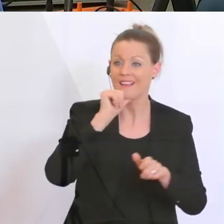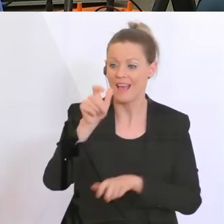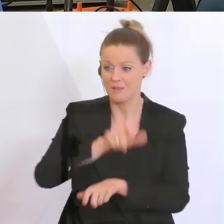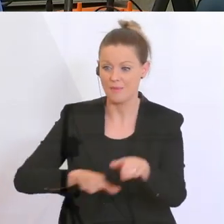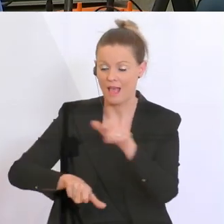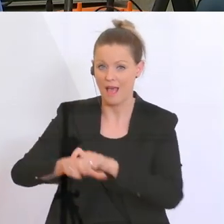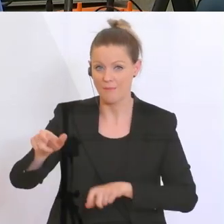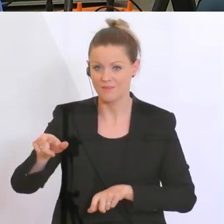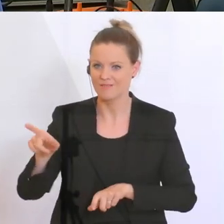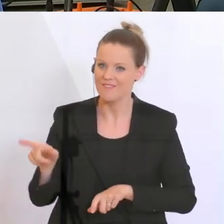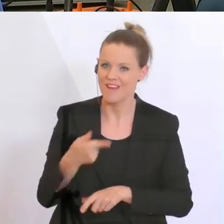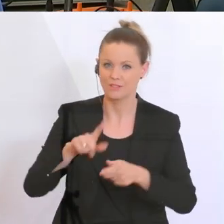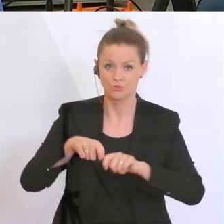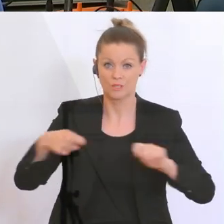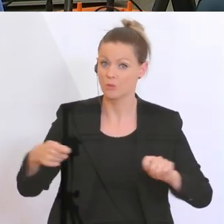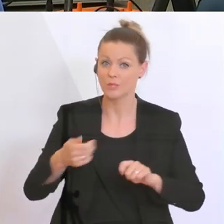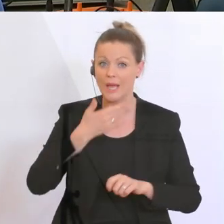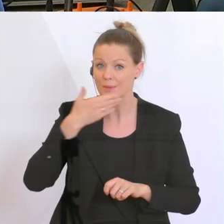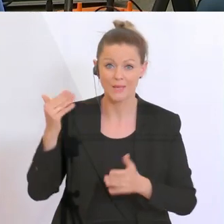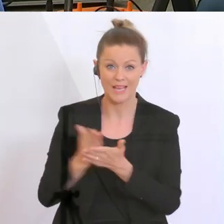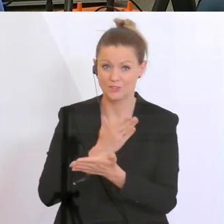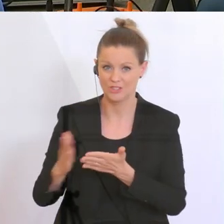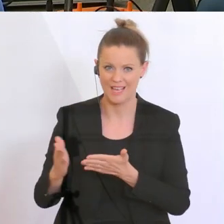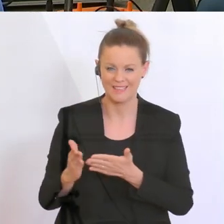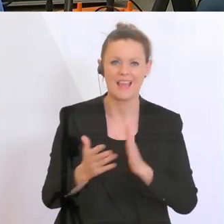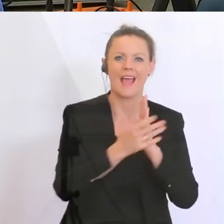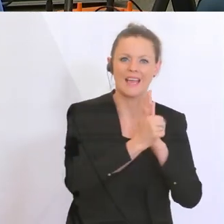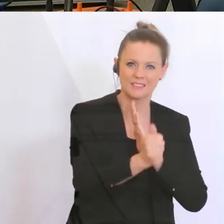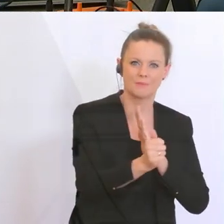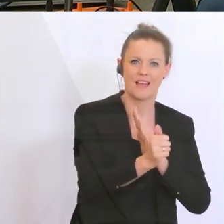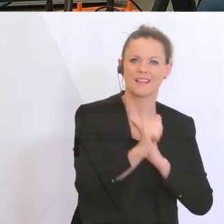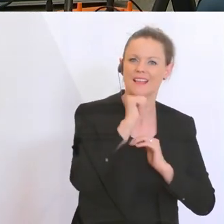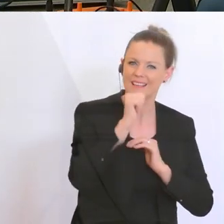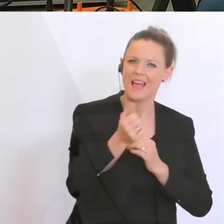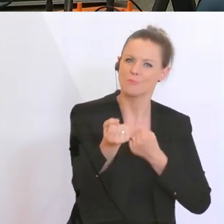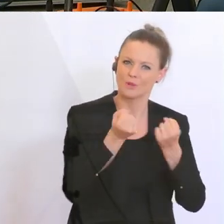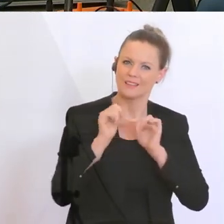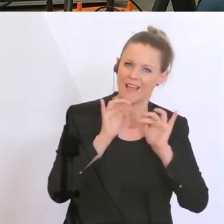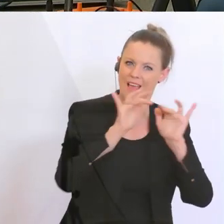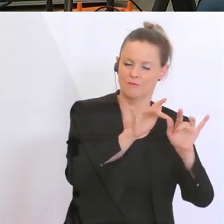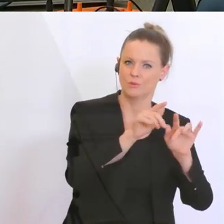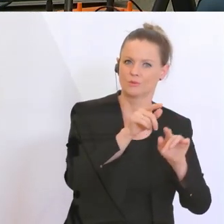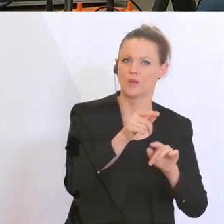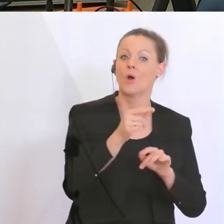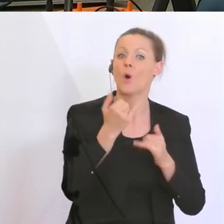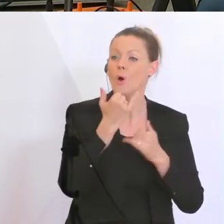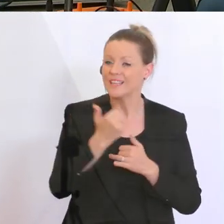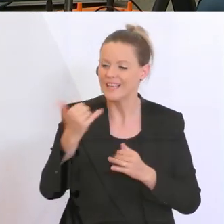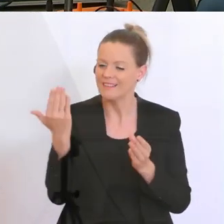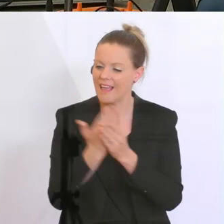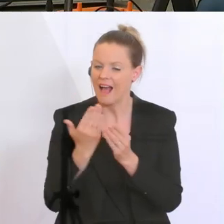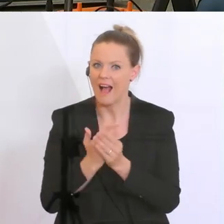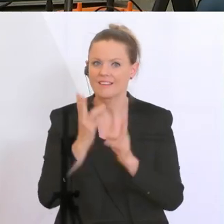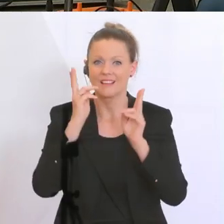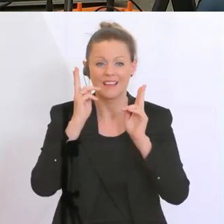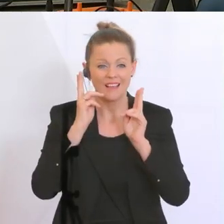das braucht, auch bekommt ohne politische Einflussnahme. Und das Zweite ist, dass jeder einzelne Akt in diesem Bereich auch einsehbar